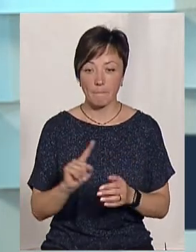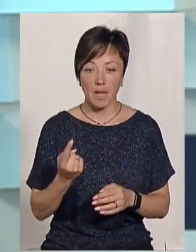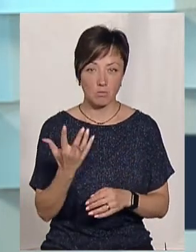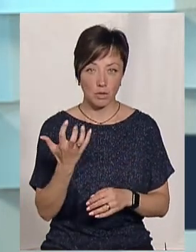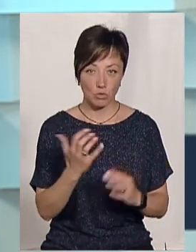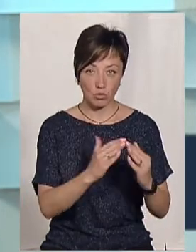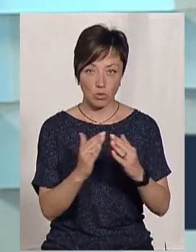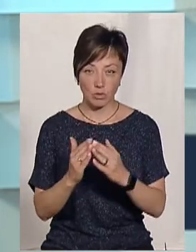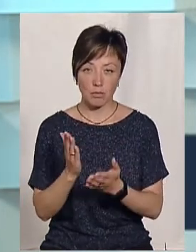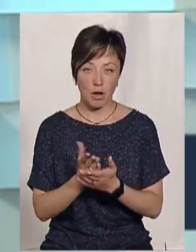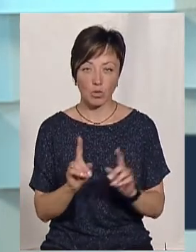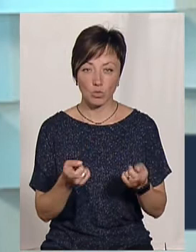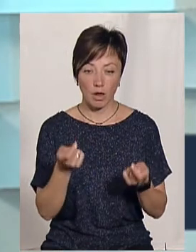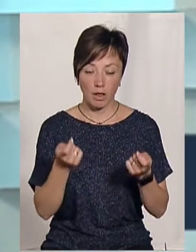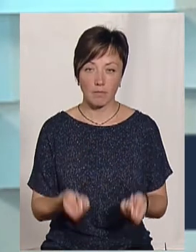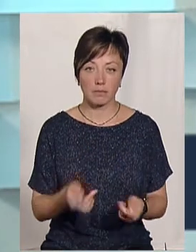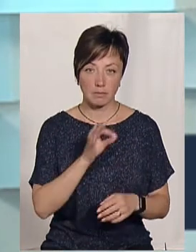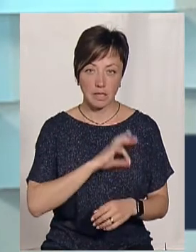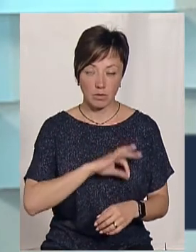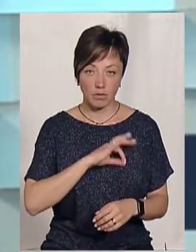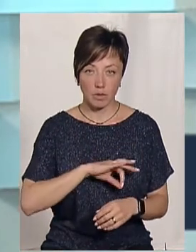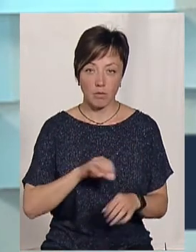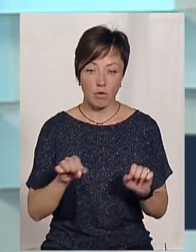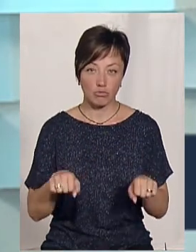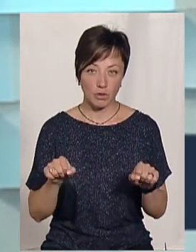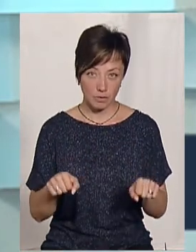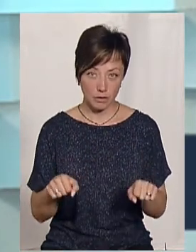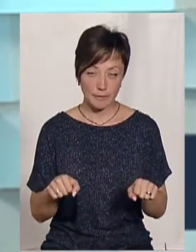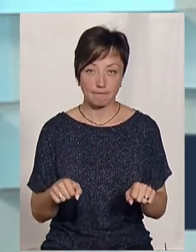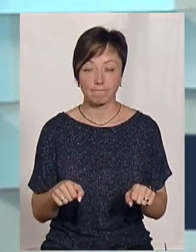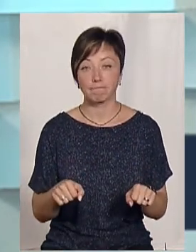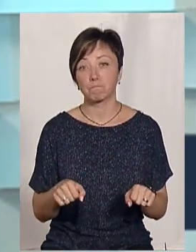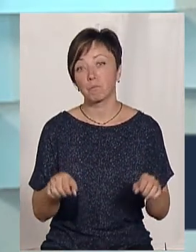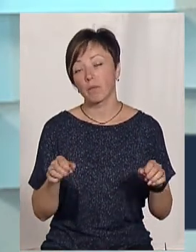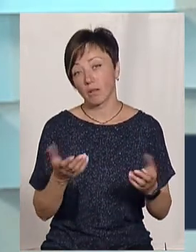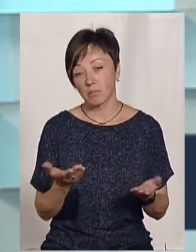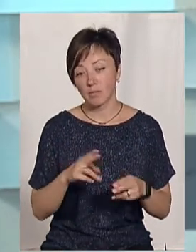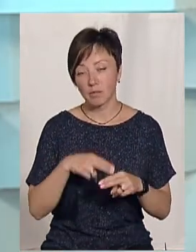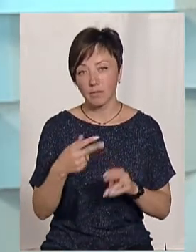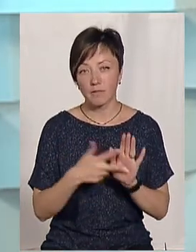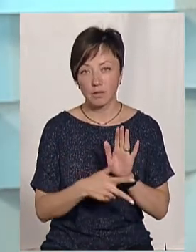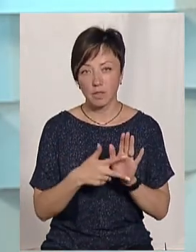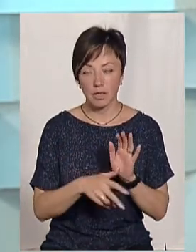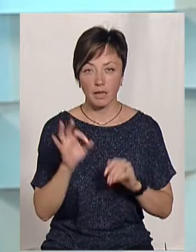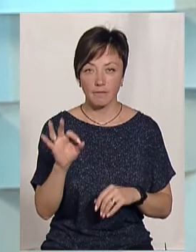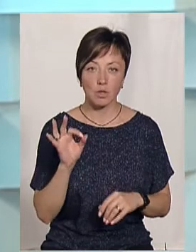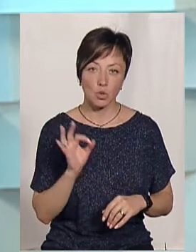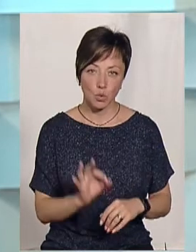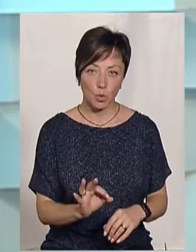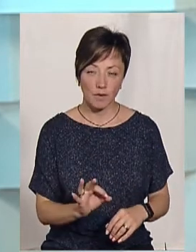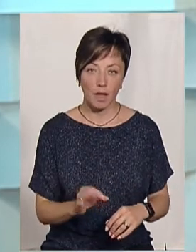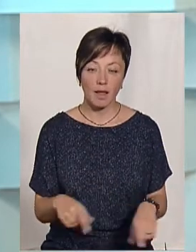500 будинків мають дуже пільгові можливості користування, то можна відшкодувати 80%.